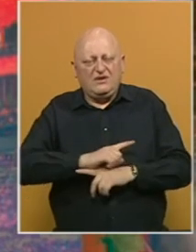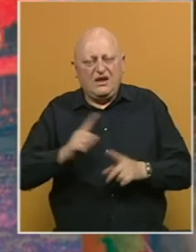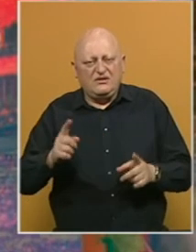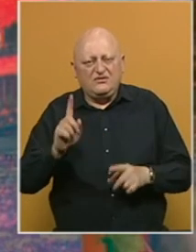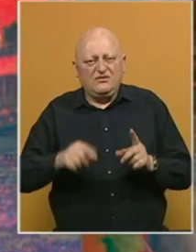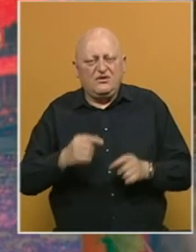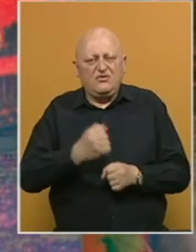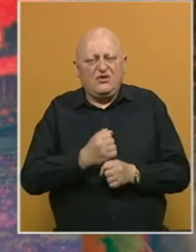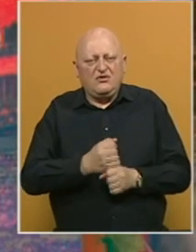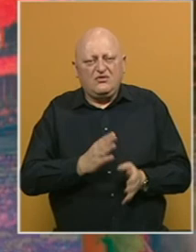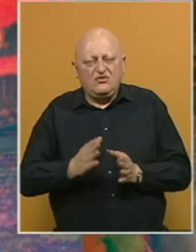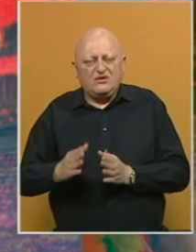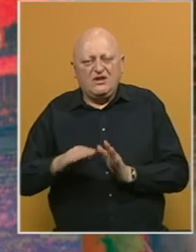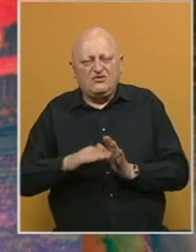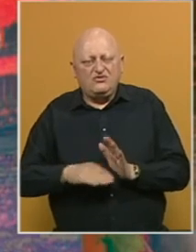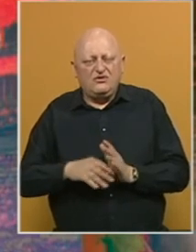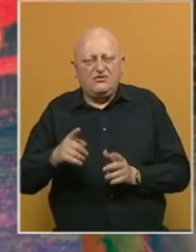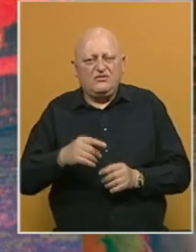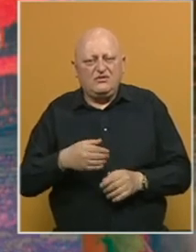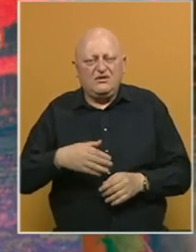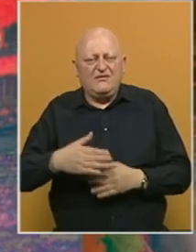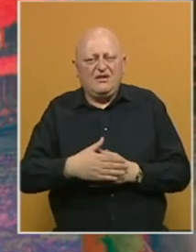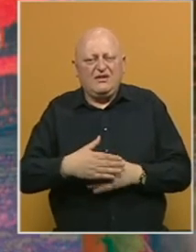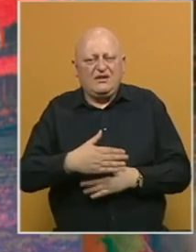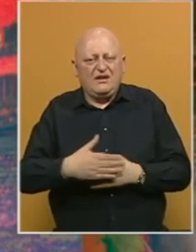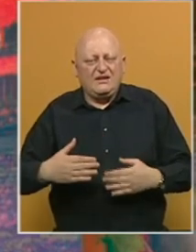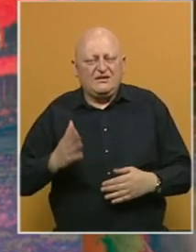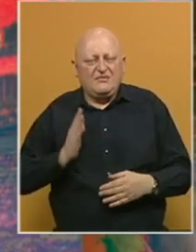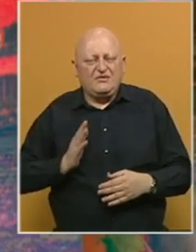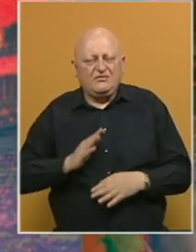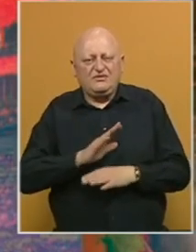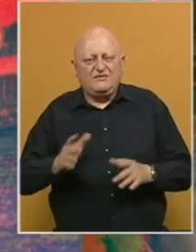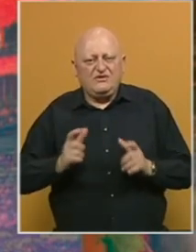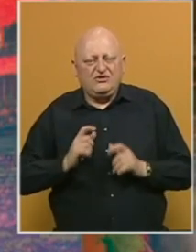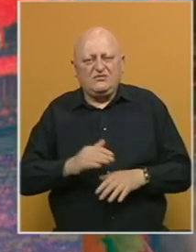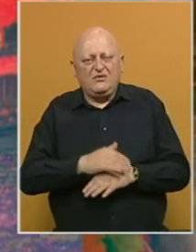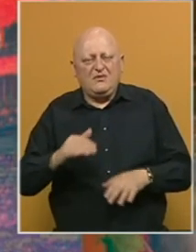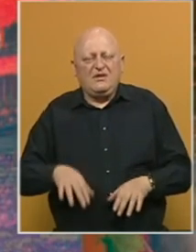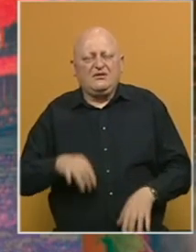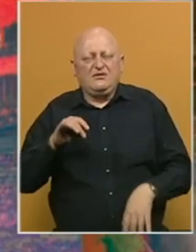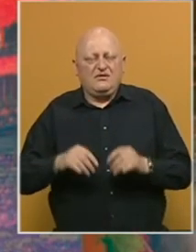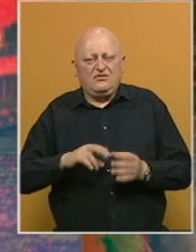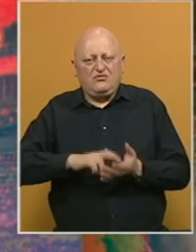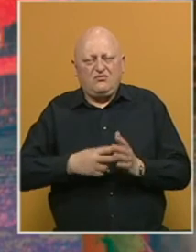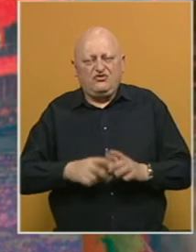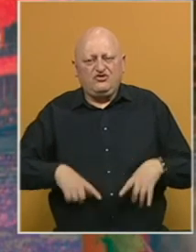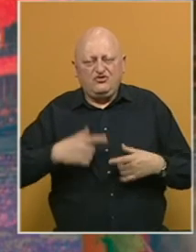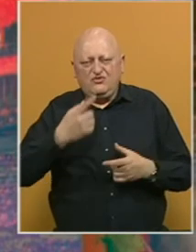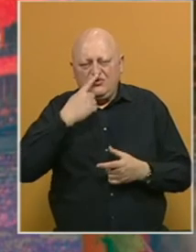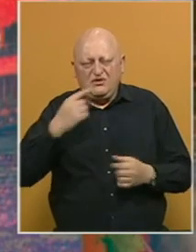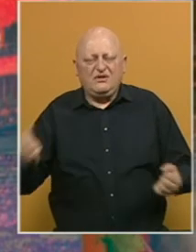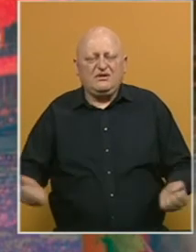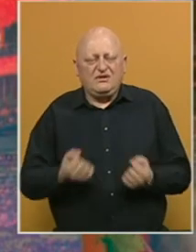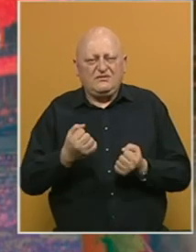što neki to čine u skladu sa zakonom, a drugi izlaze van granica pristojnosti. Svi čekamo parlamentarne izbore. Politički život u Rusiji se